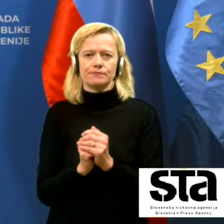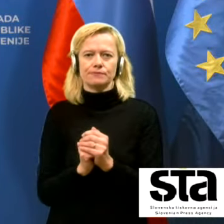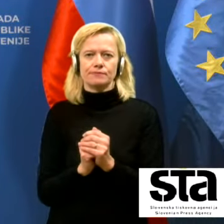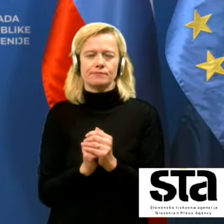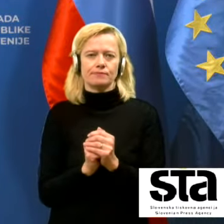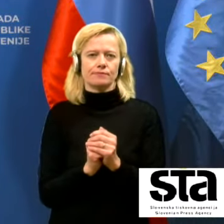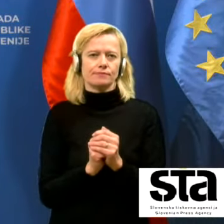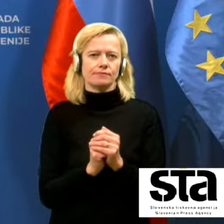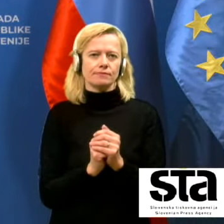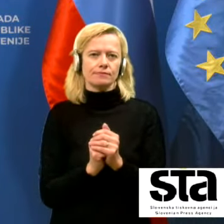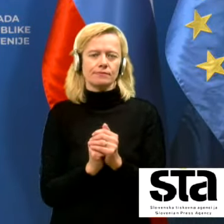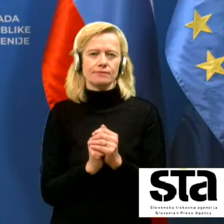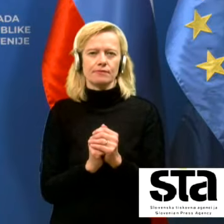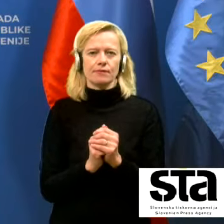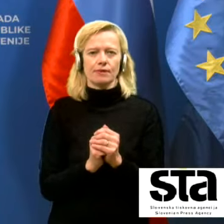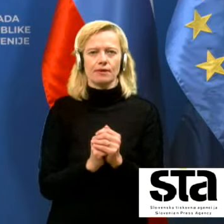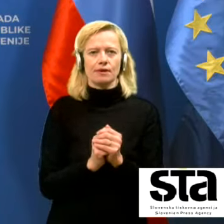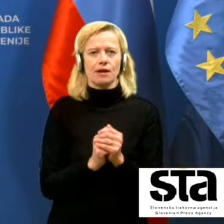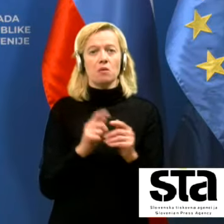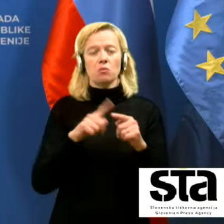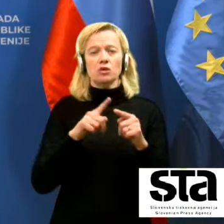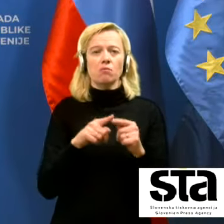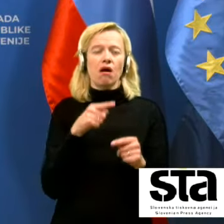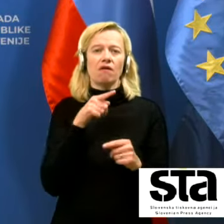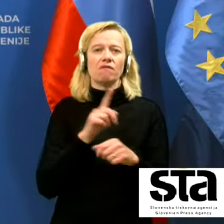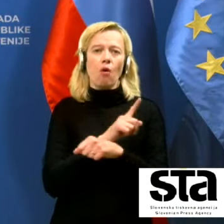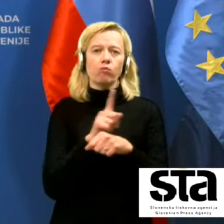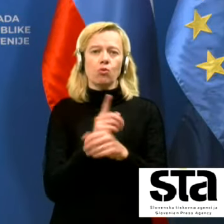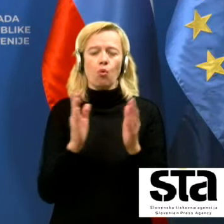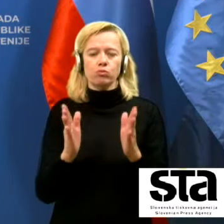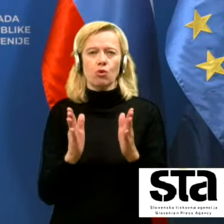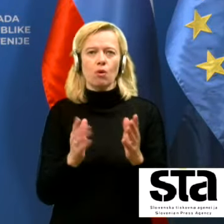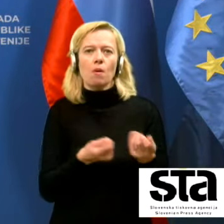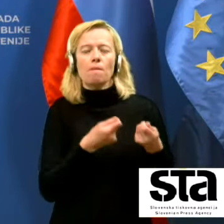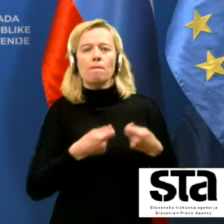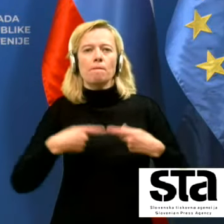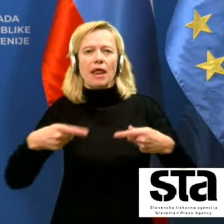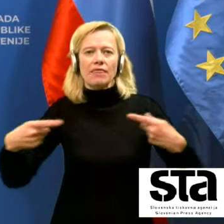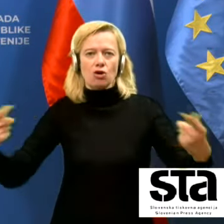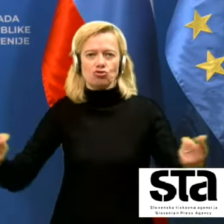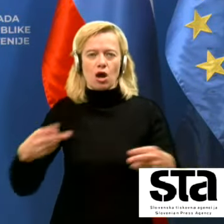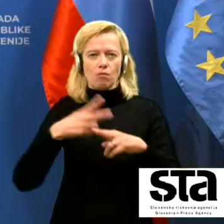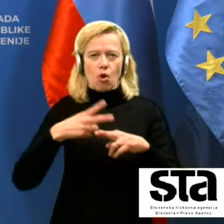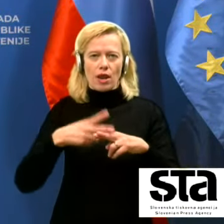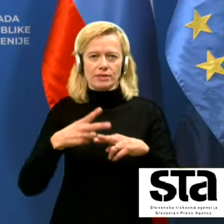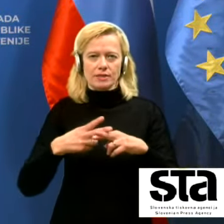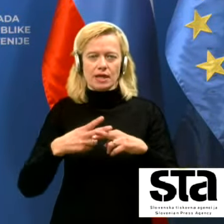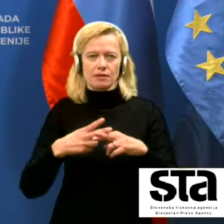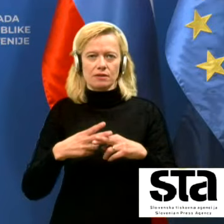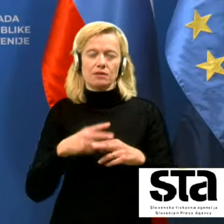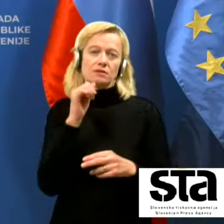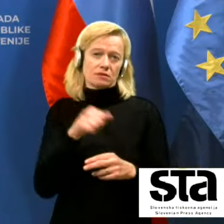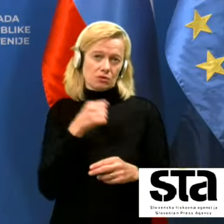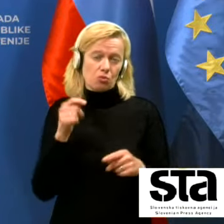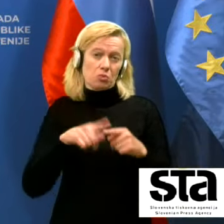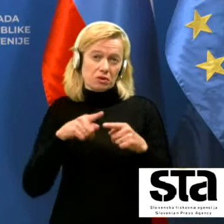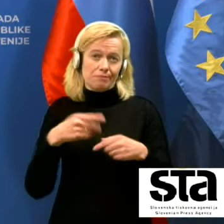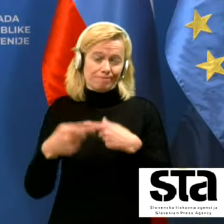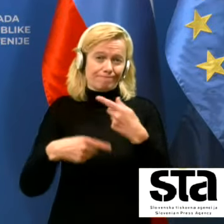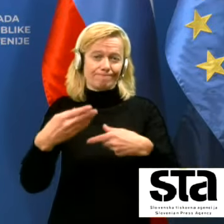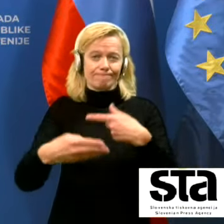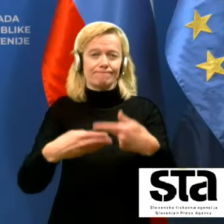tem obdobju je prednašalec bolezni in na ta način svede se soočamo z težavami, kot jih